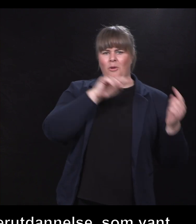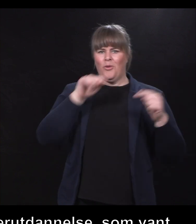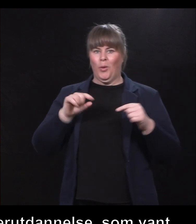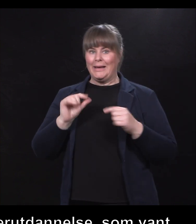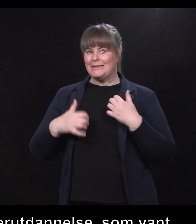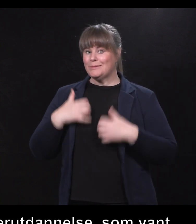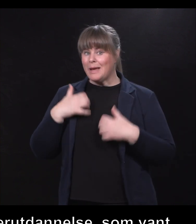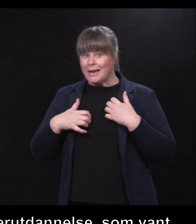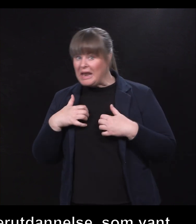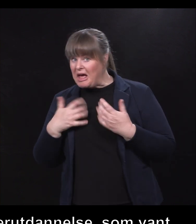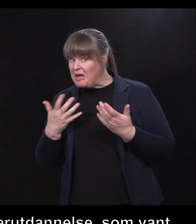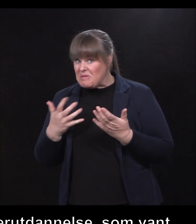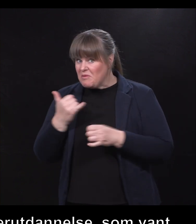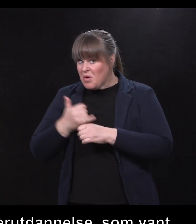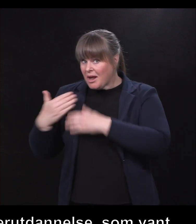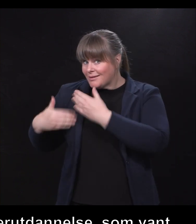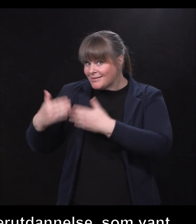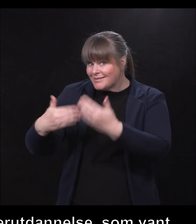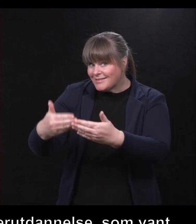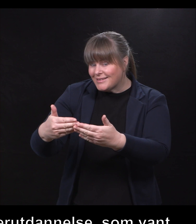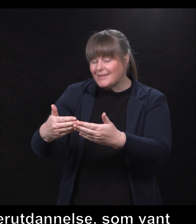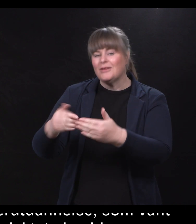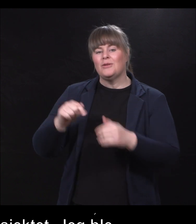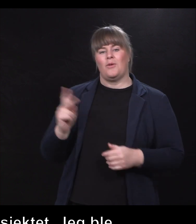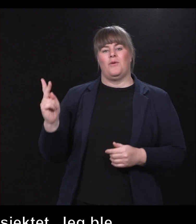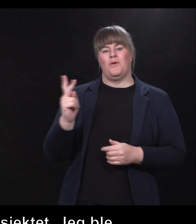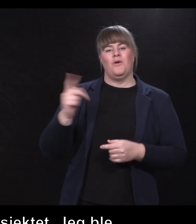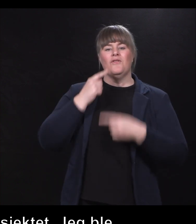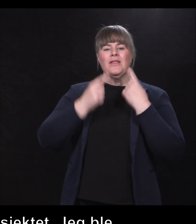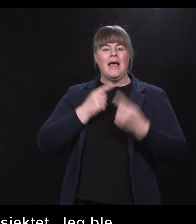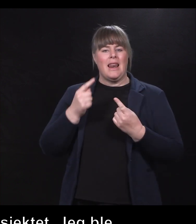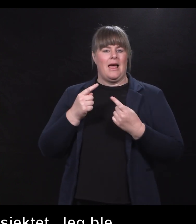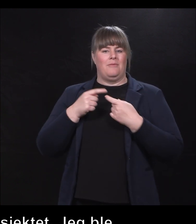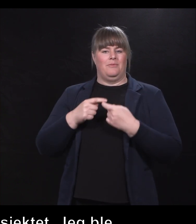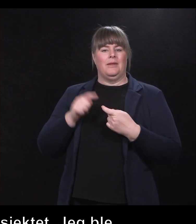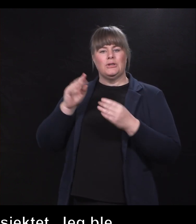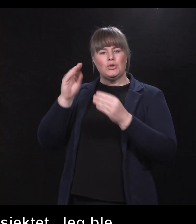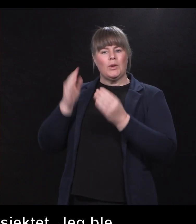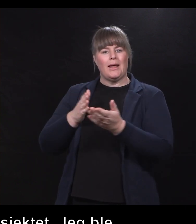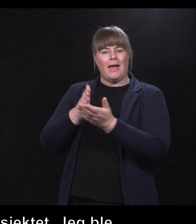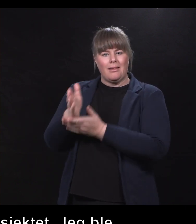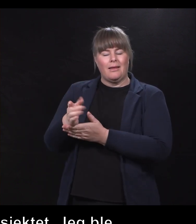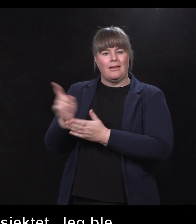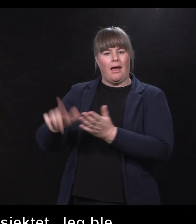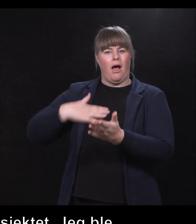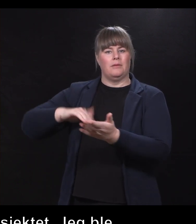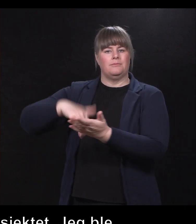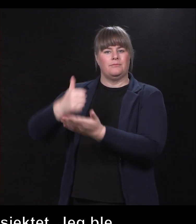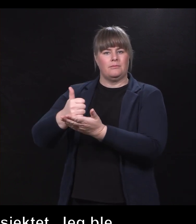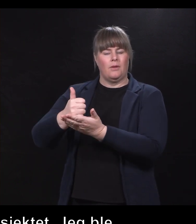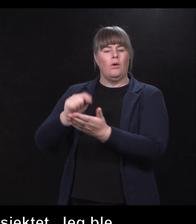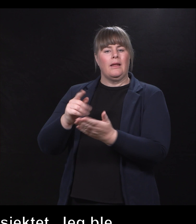høre på hvordan det går. så dere skal fortelle oss alle litt om studieretningen dere har laget, som er tilpasset da